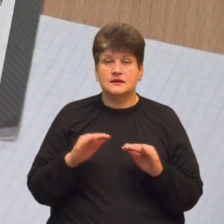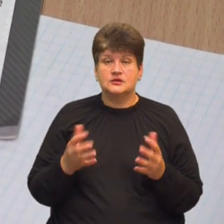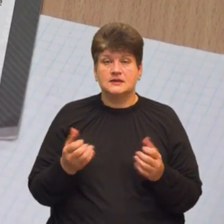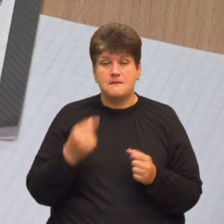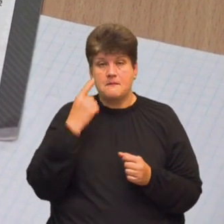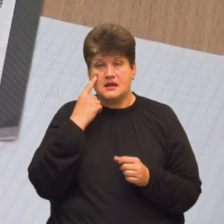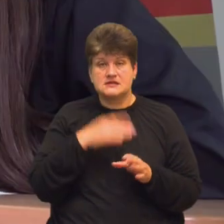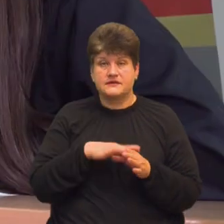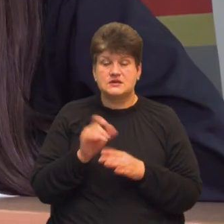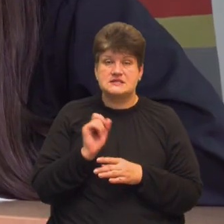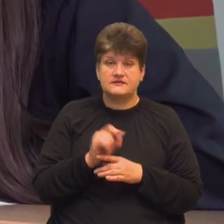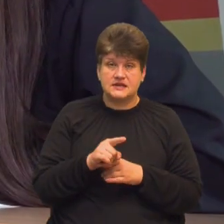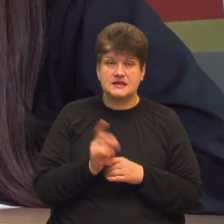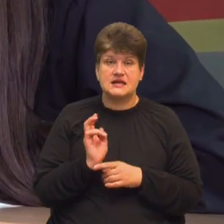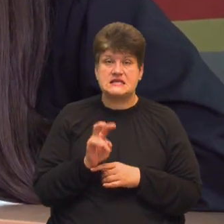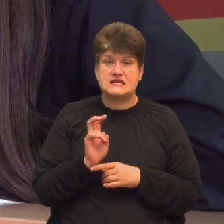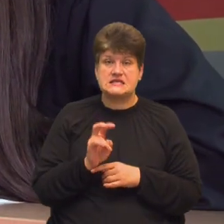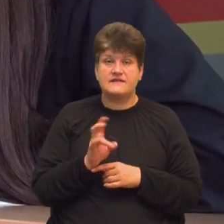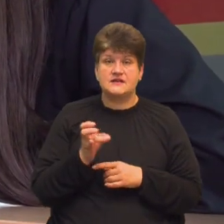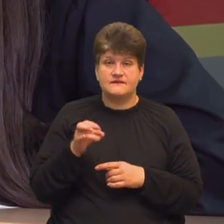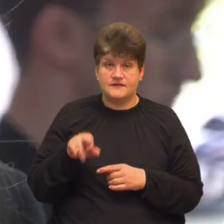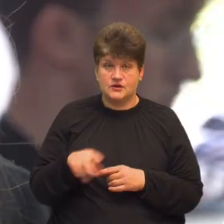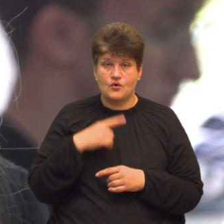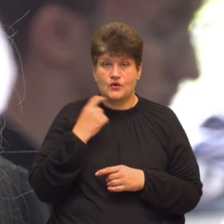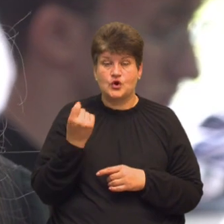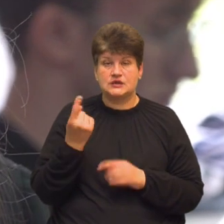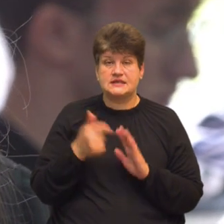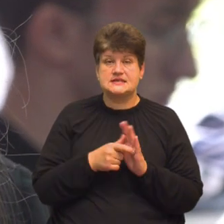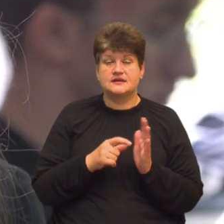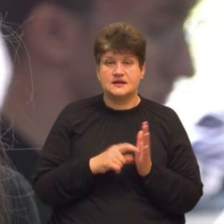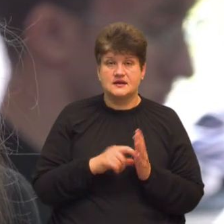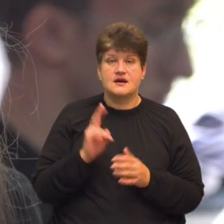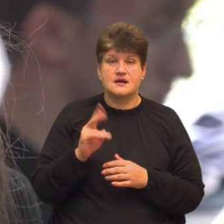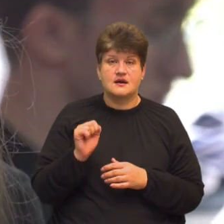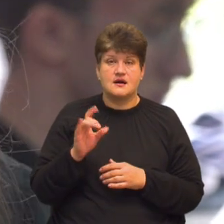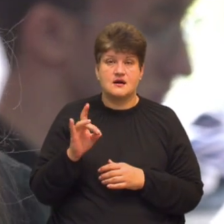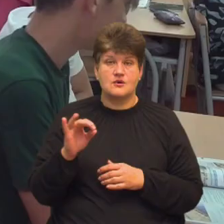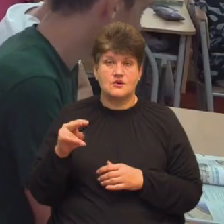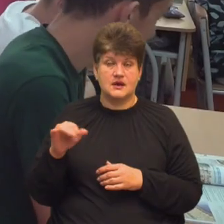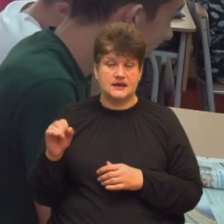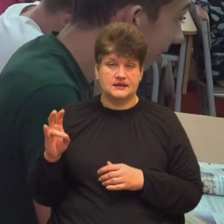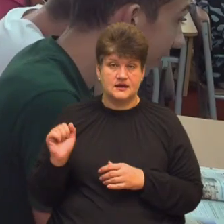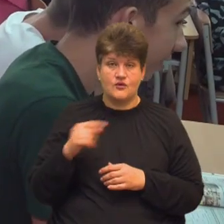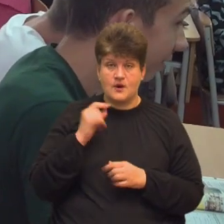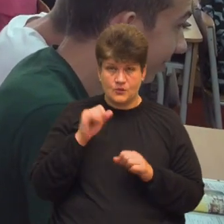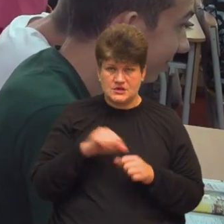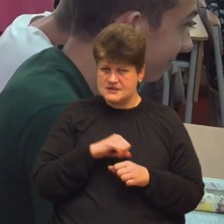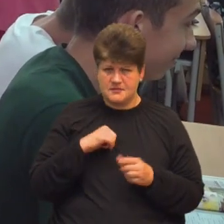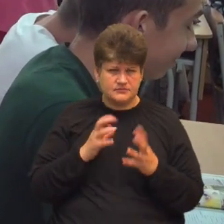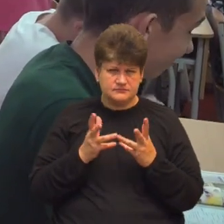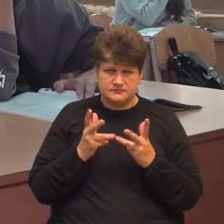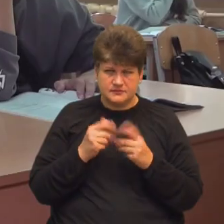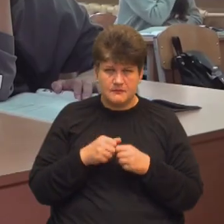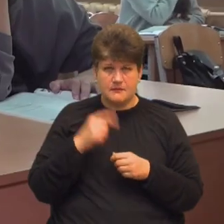виконані завдання, так і за відвідування, каже 11-класниця Кароліна Казюра. За її словами, вони можуть самі підрахувати бали у